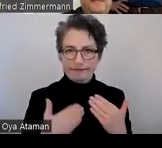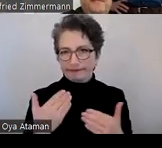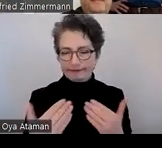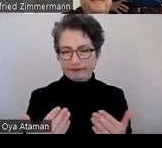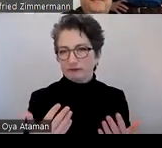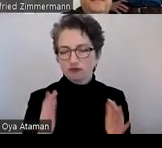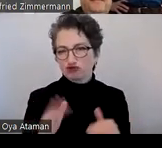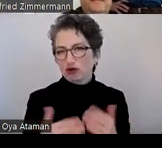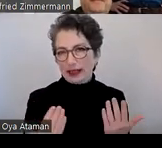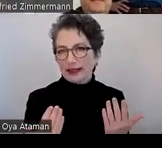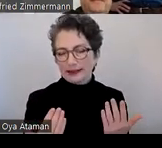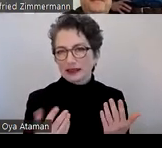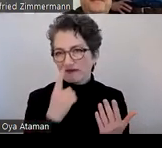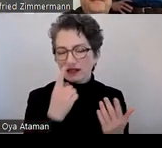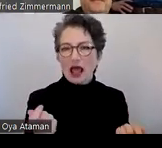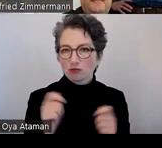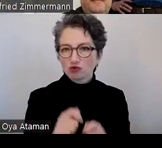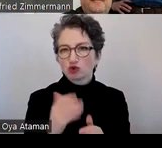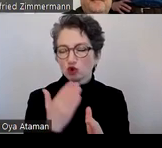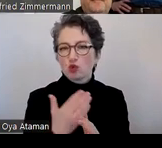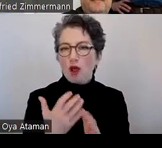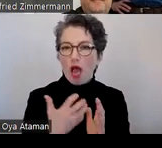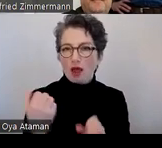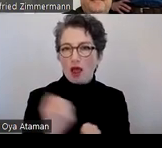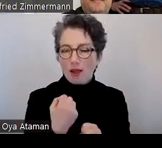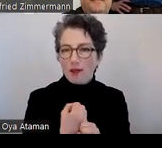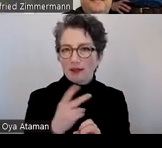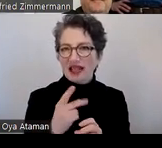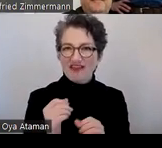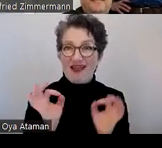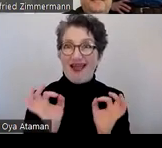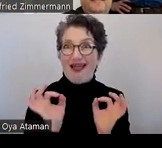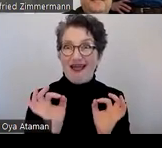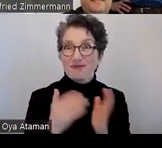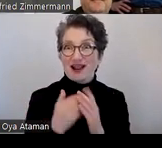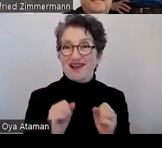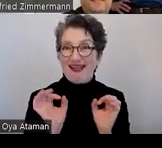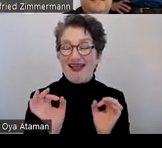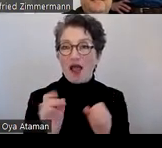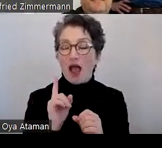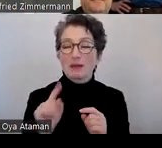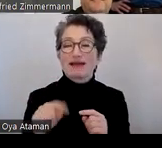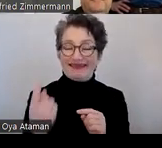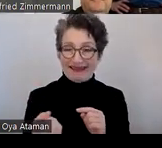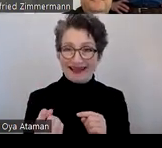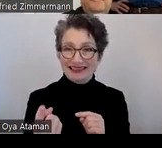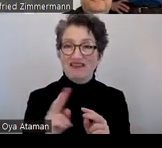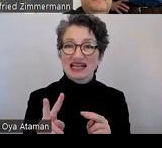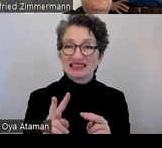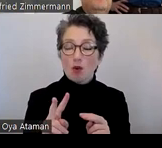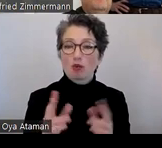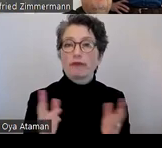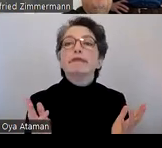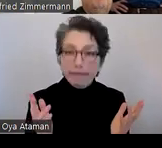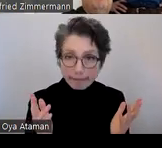einfach schlecht, wenn man dann am Ende nur nach langer Arbeit ein PDF hat, das zwar barrierefrei ist, aber bei der nächsten Version schon